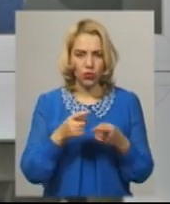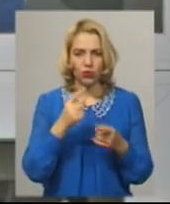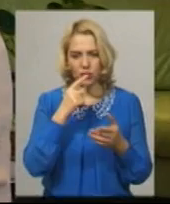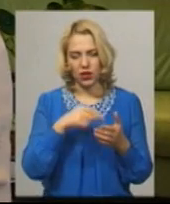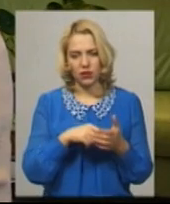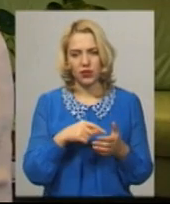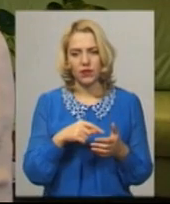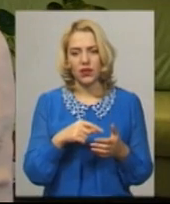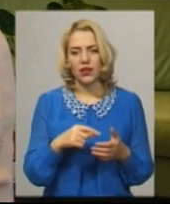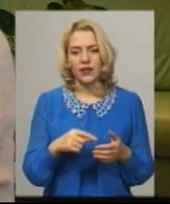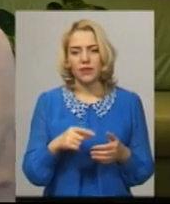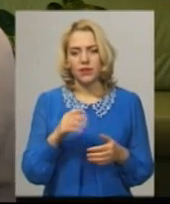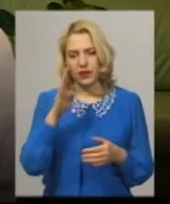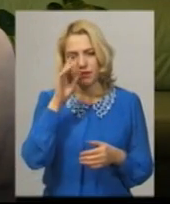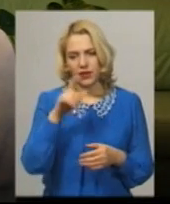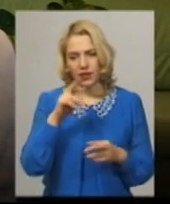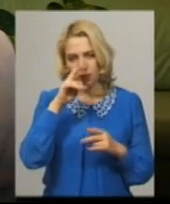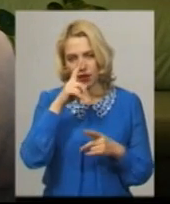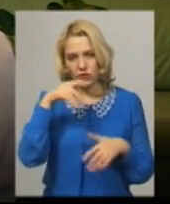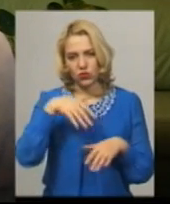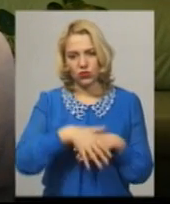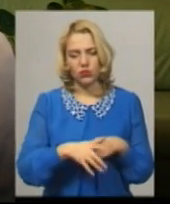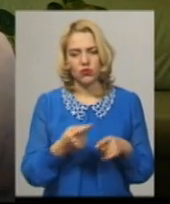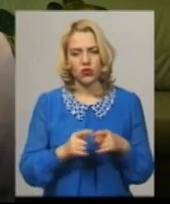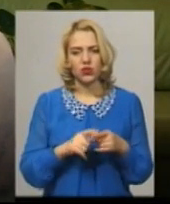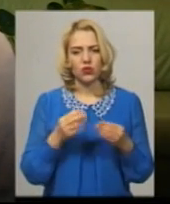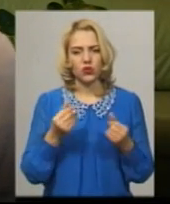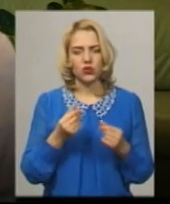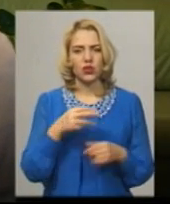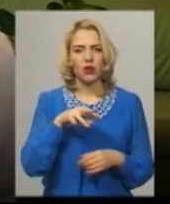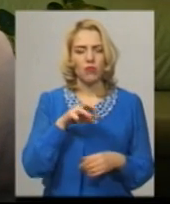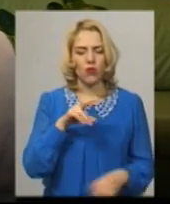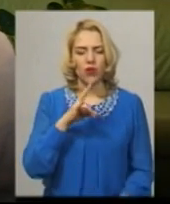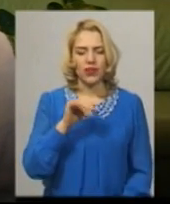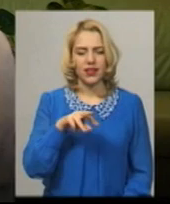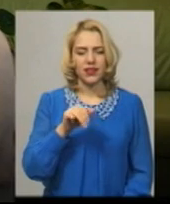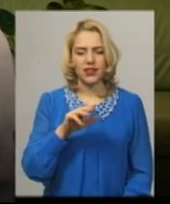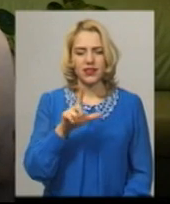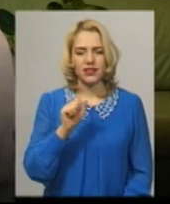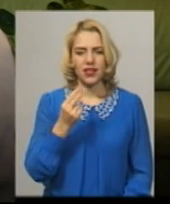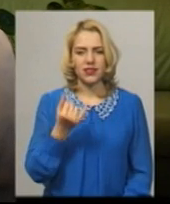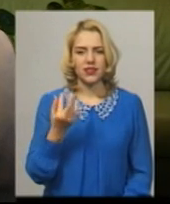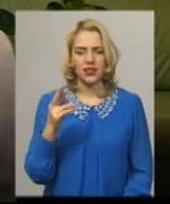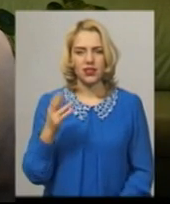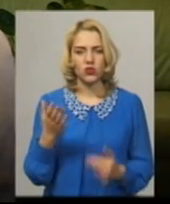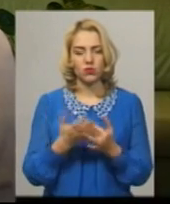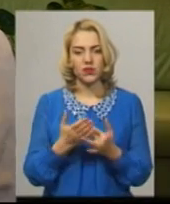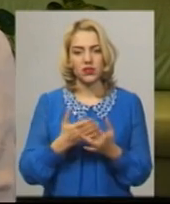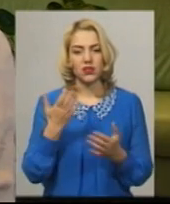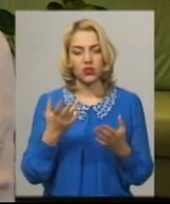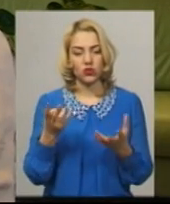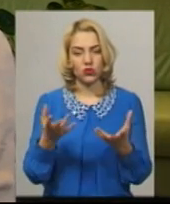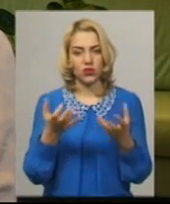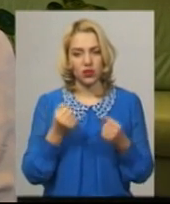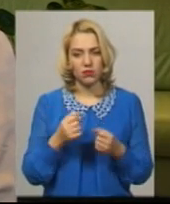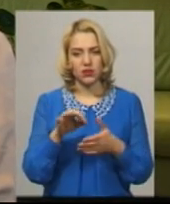якої входить село Чорнелівка. Він тоді неправильно зрозумів, що ці кошти, монетизація субсидії, що якщо